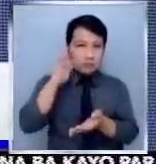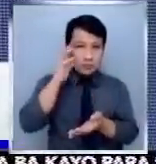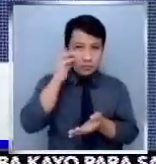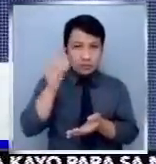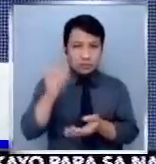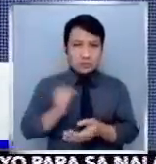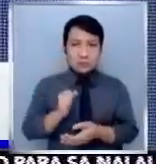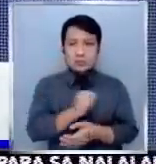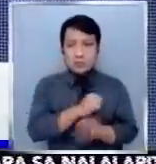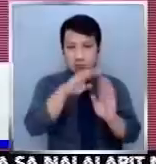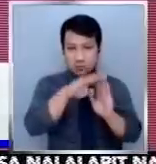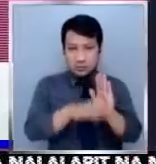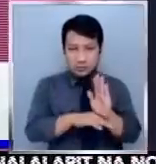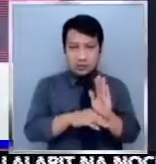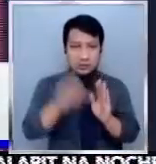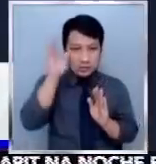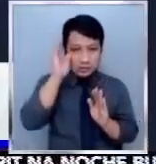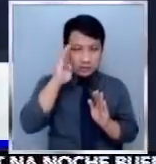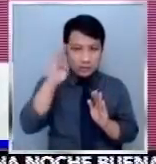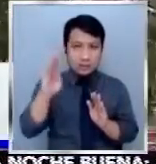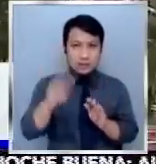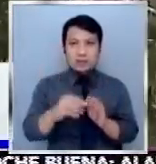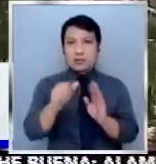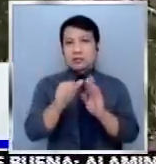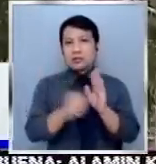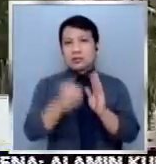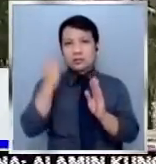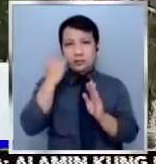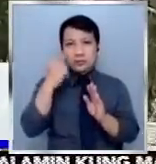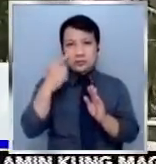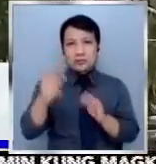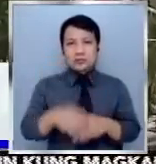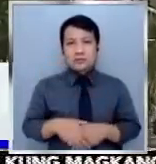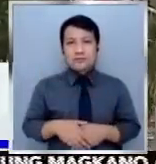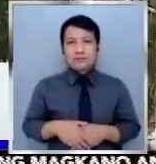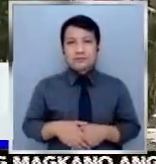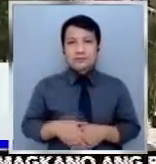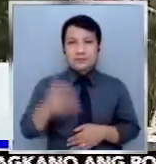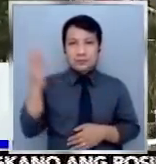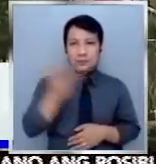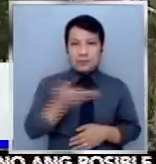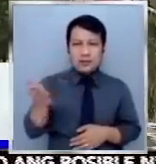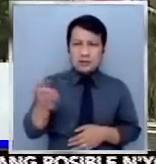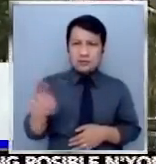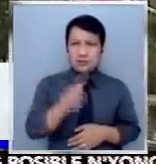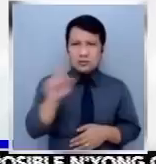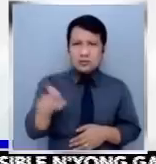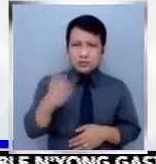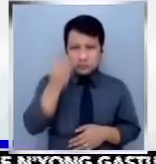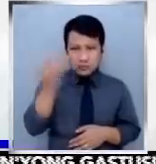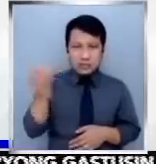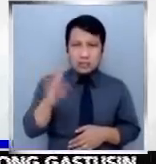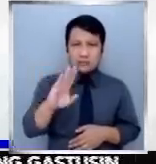aspirants na sina Carl Balita at attorney Jopet Sison. Sa isa namang press release, tinanong ni Moreno ang Banko Sentral ng Pilipinas